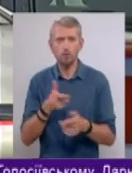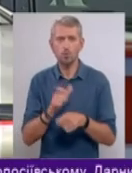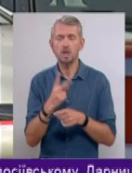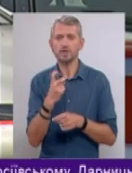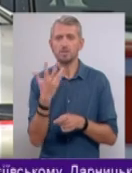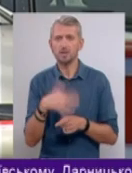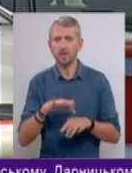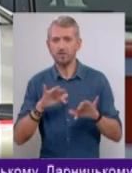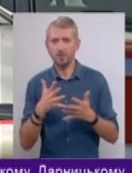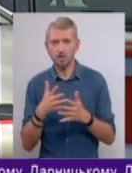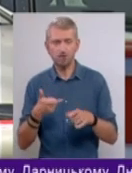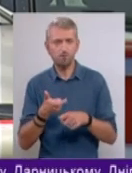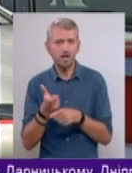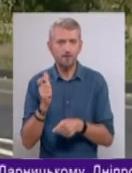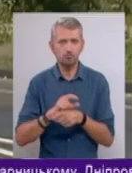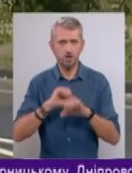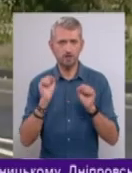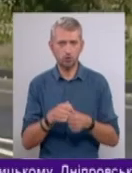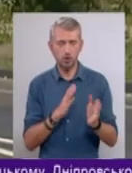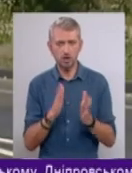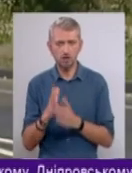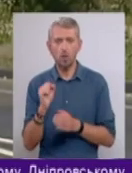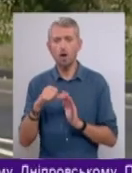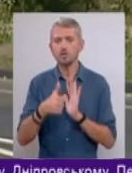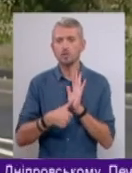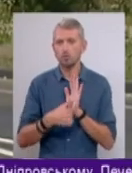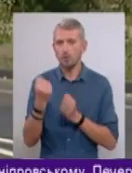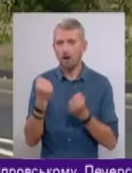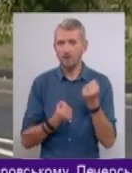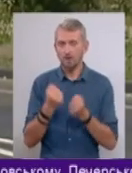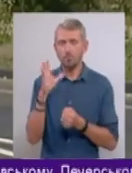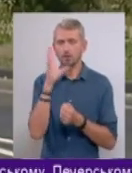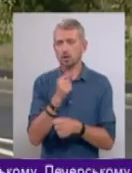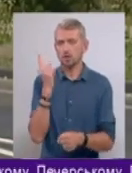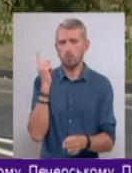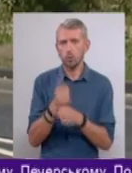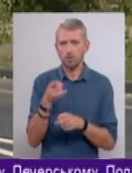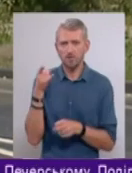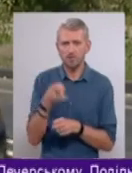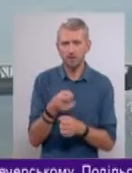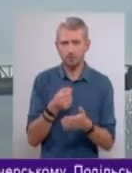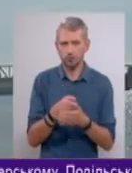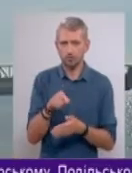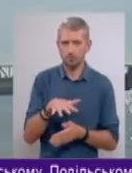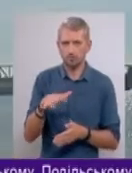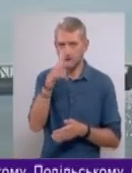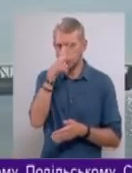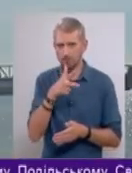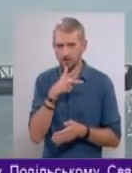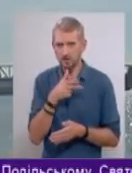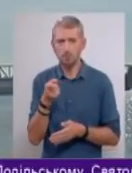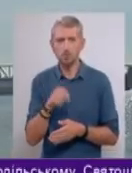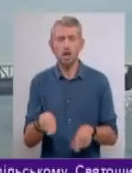випадків перевищення швидкісного режиму. А 16-м автівкам навіть встигли заборонити в'їзд до екозони на три місяці.